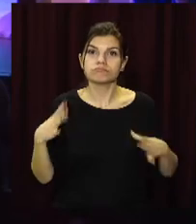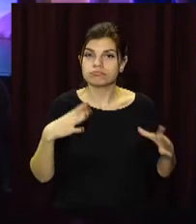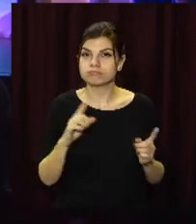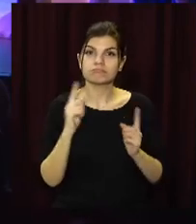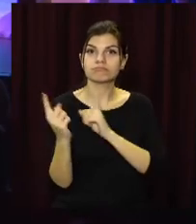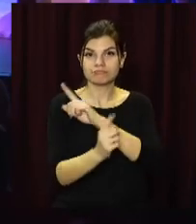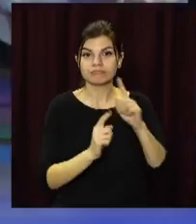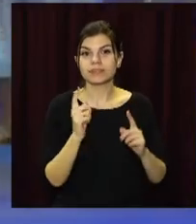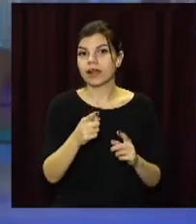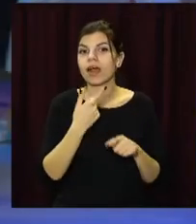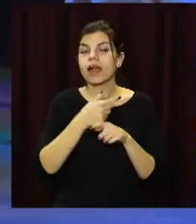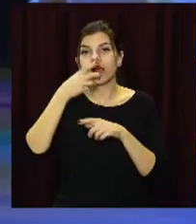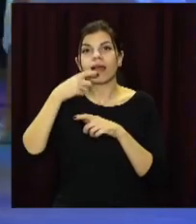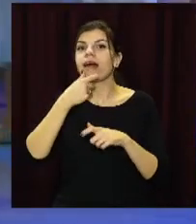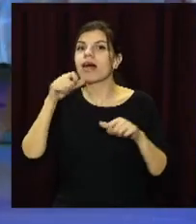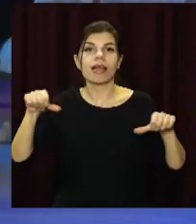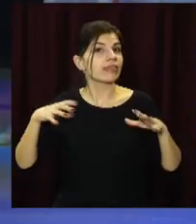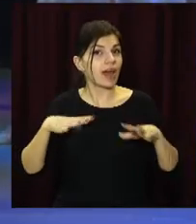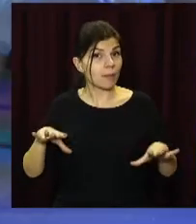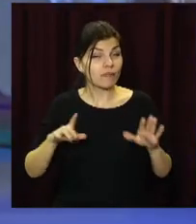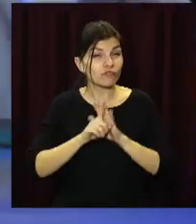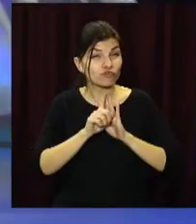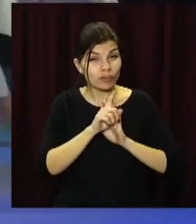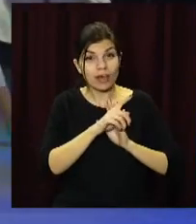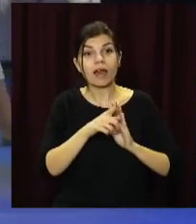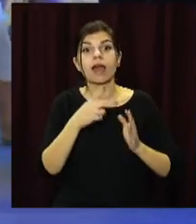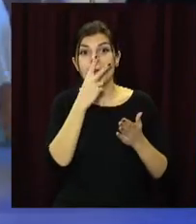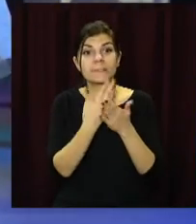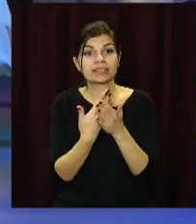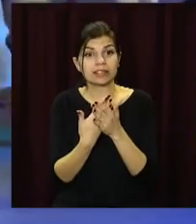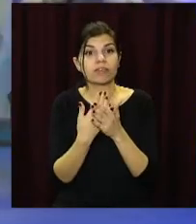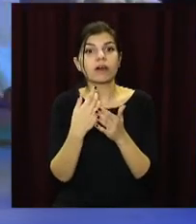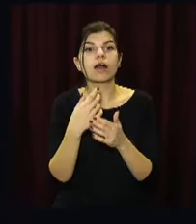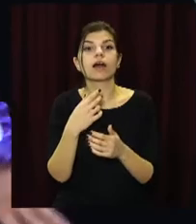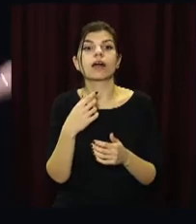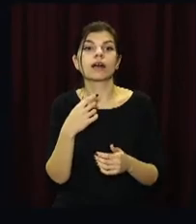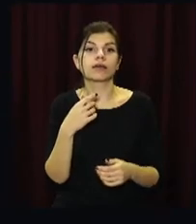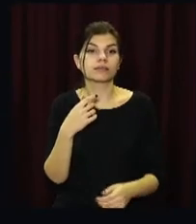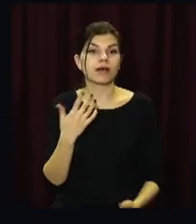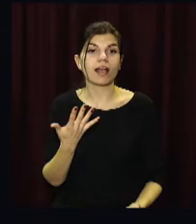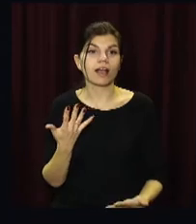етапи проходили без глядачів, у фіналі ж дівчата представили свої таланти на розсуд публіки.